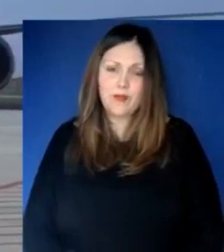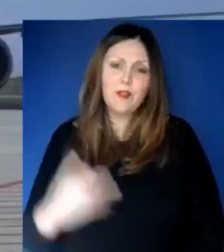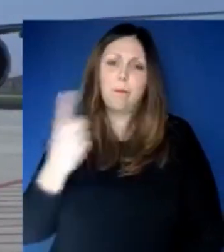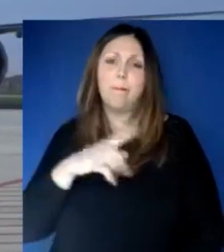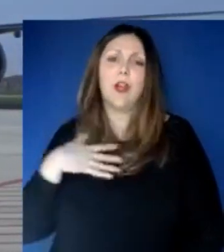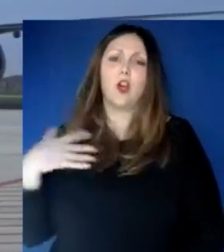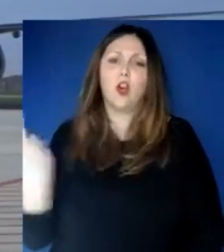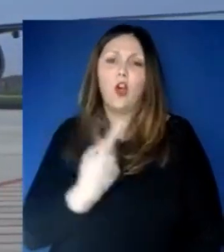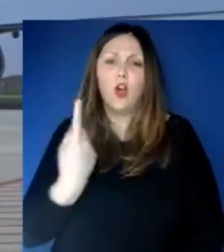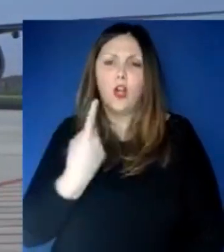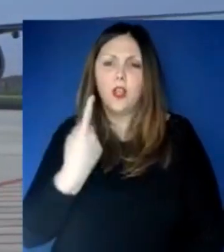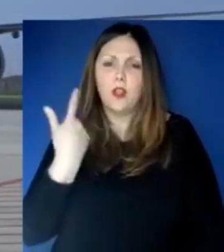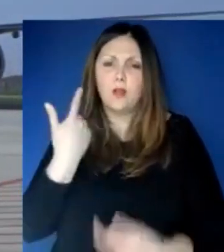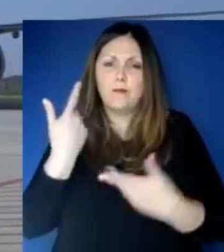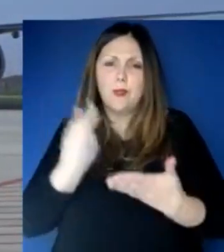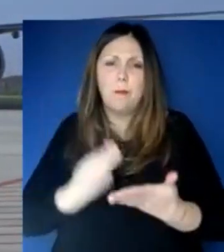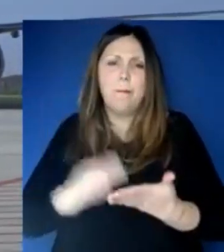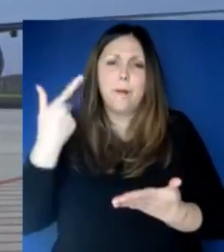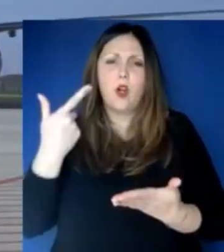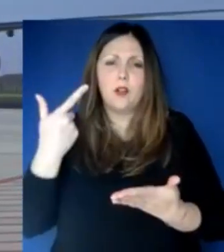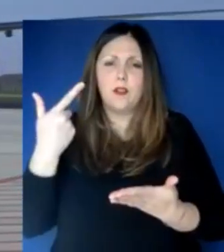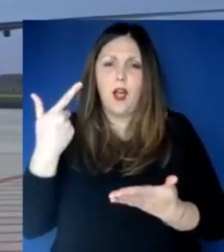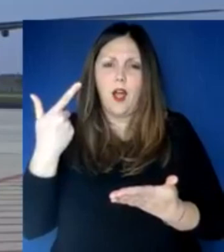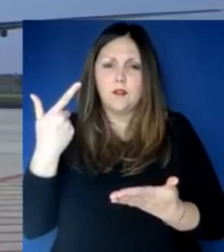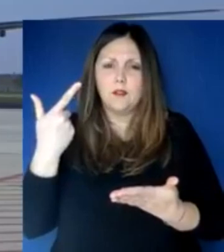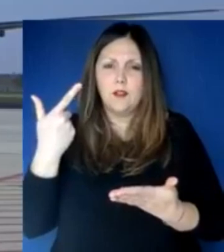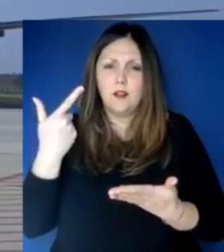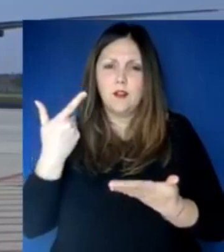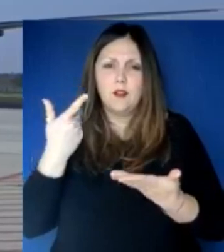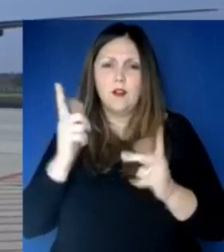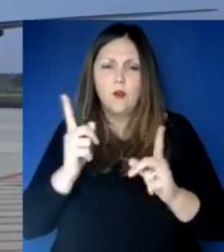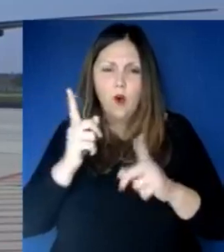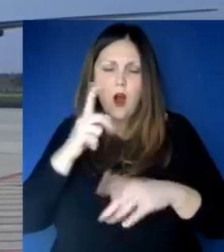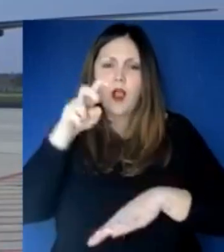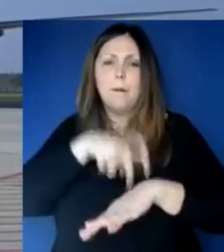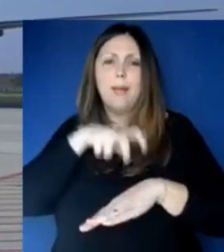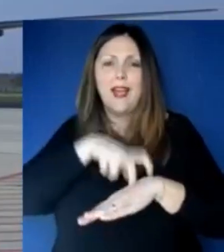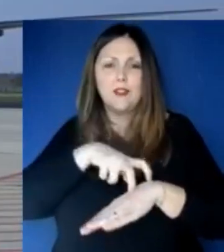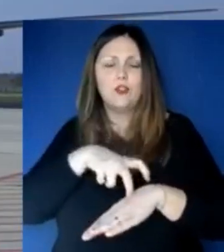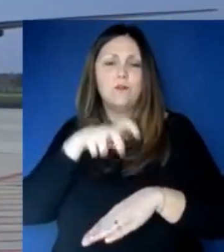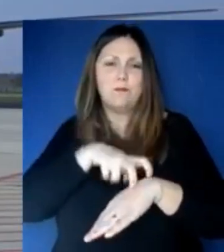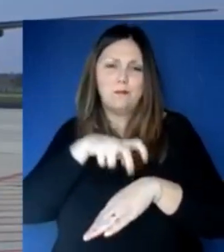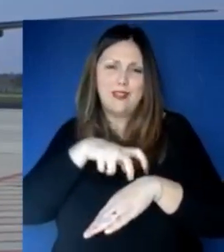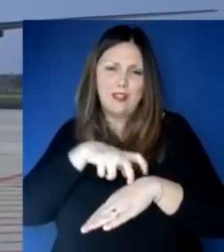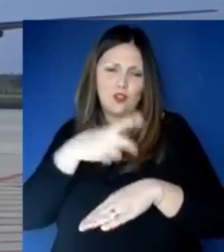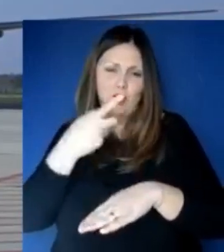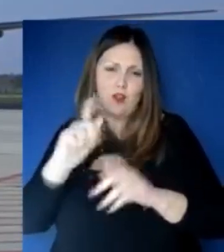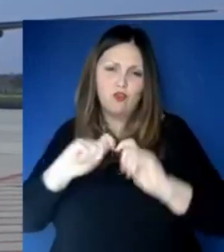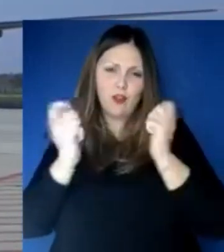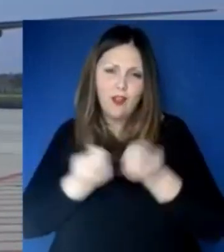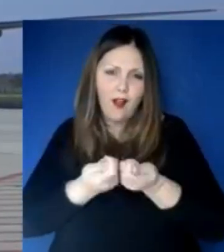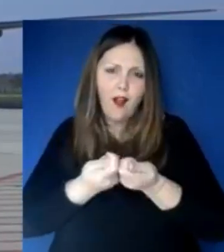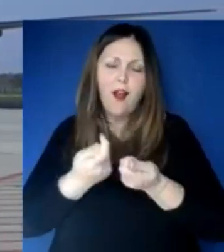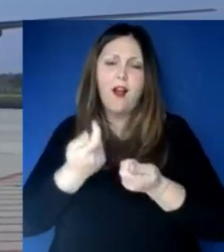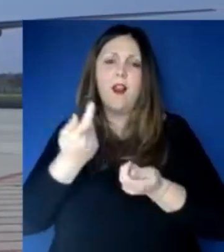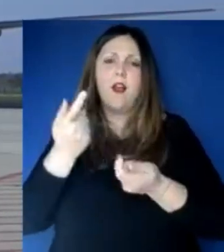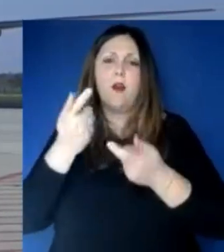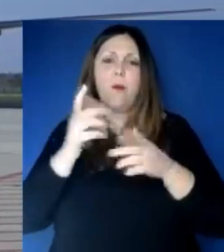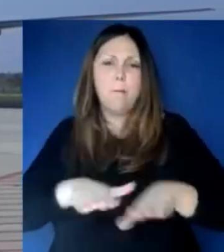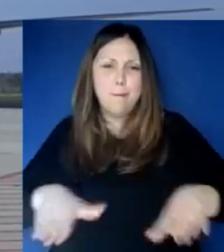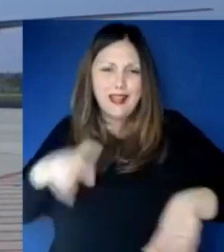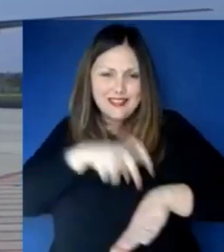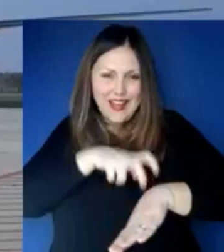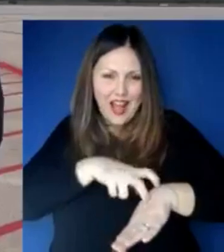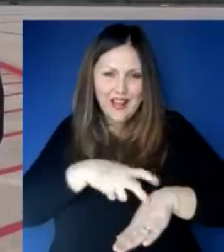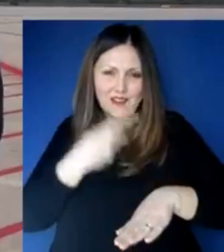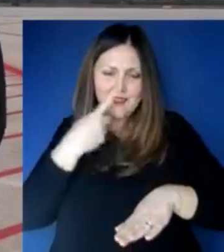medicina generale, i pediatri di libera scelta, possano avere finalmente i dispositivi di protezione individuale. La